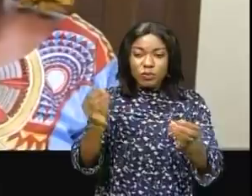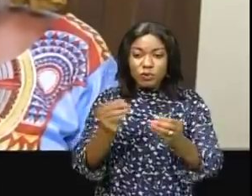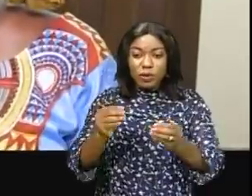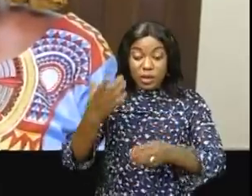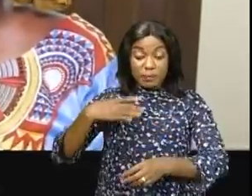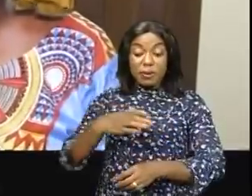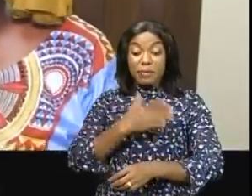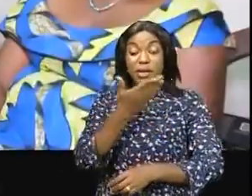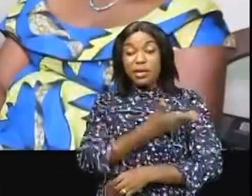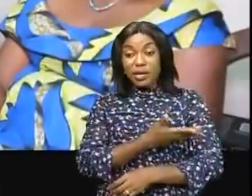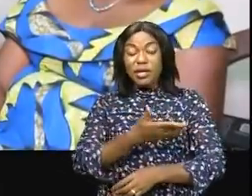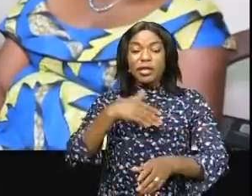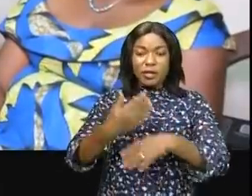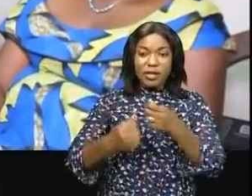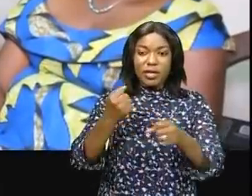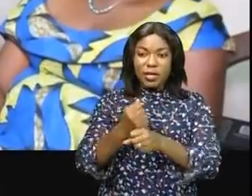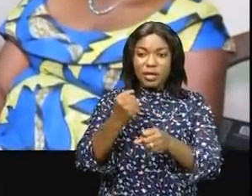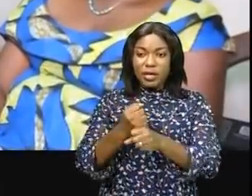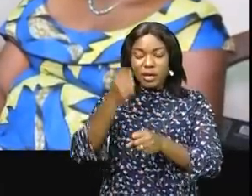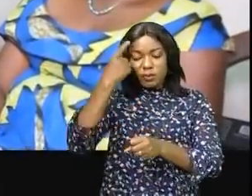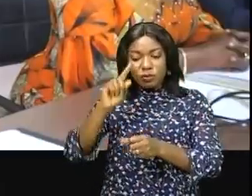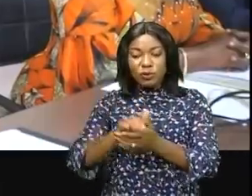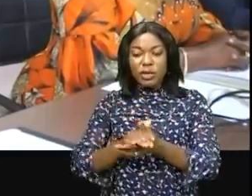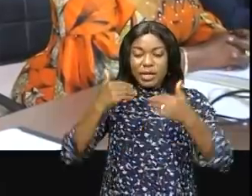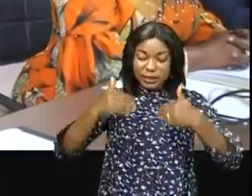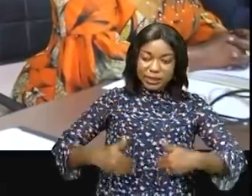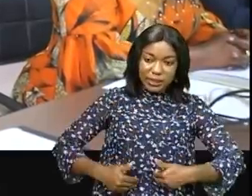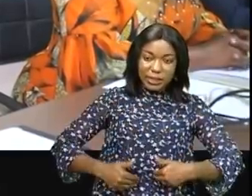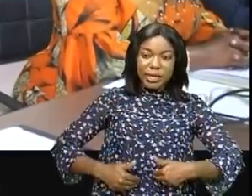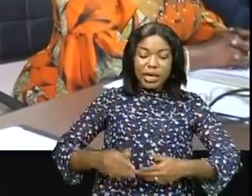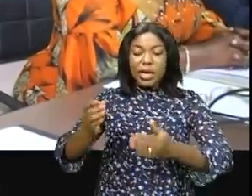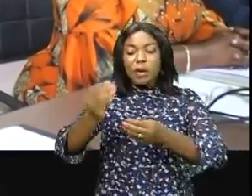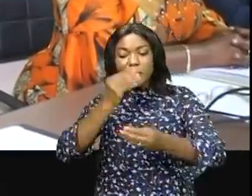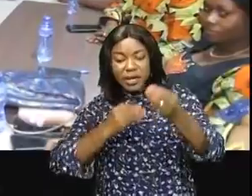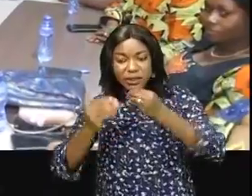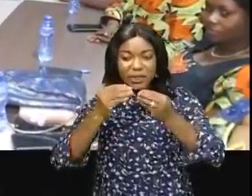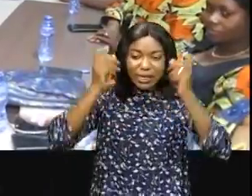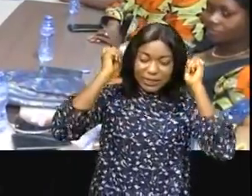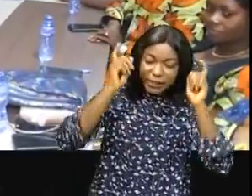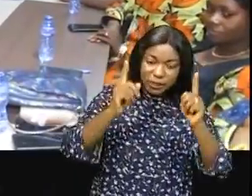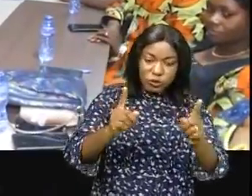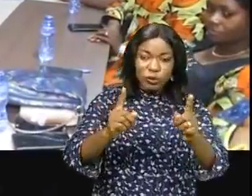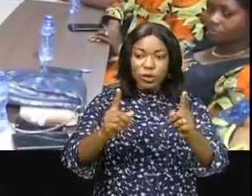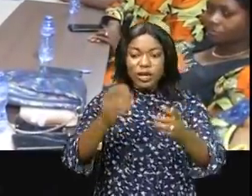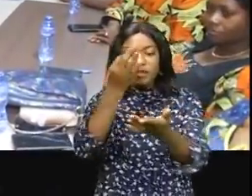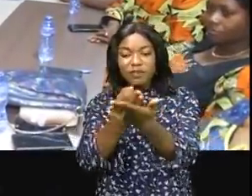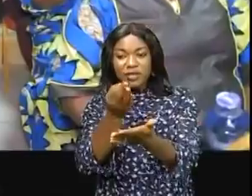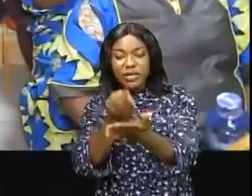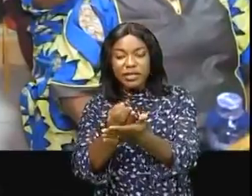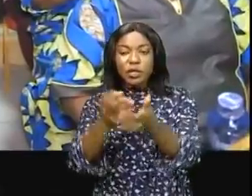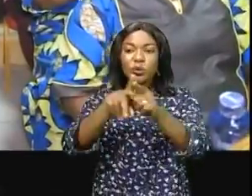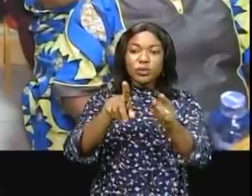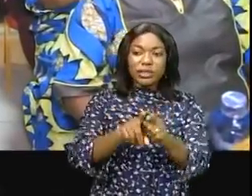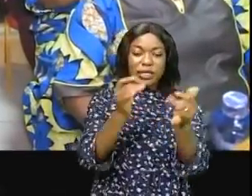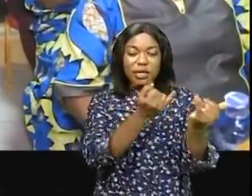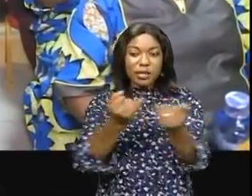qui aujourd'hui font vivre de secteurs clés tels que la santé, l'agroalimentaire, l'éducation, les finances ou encore les